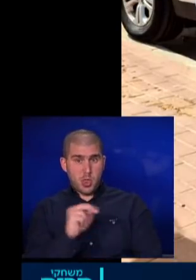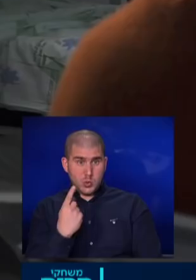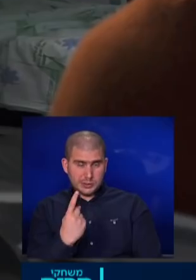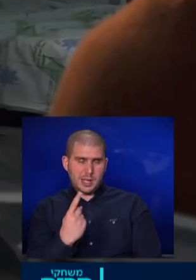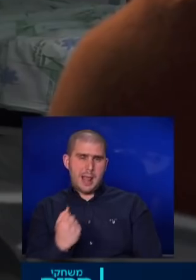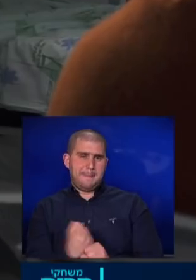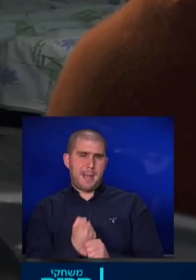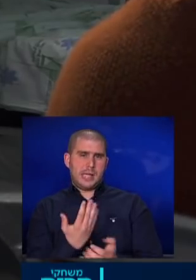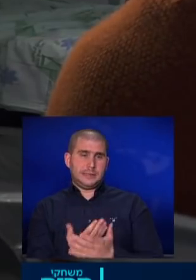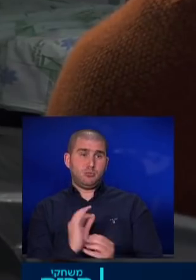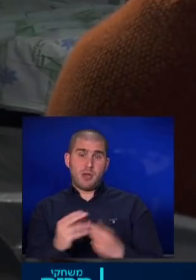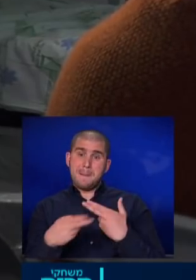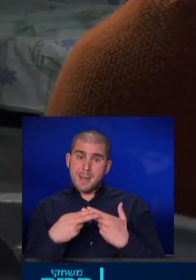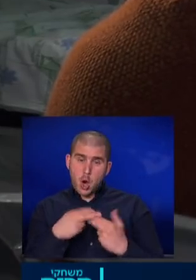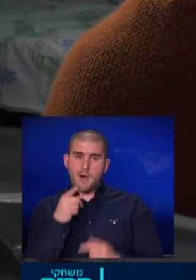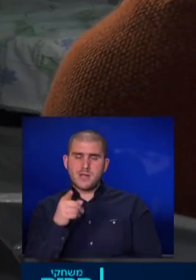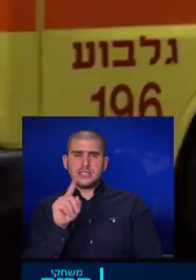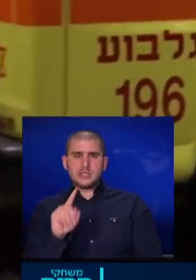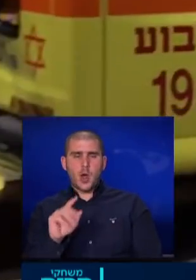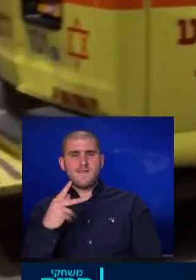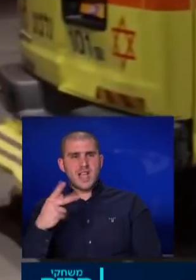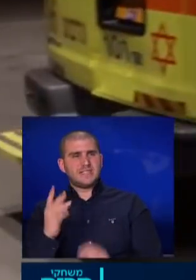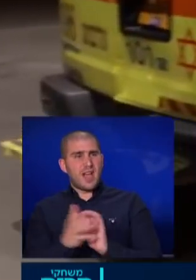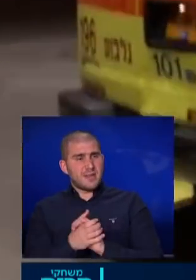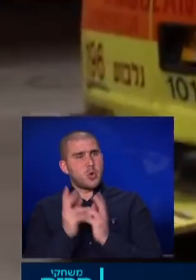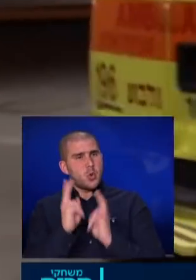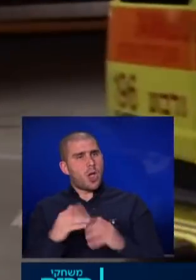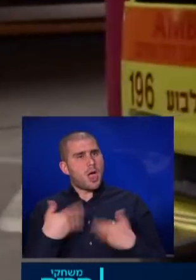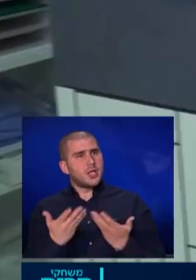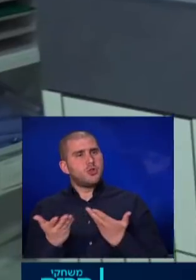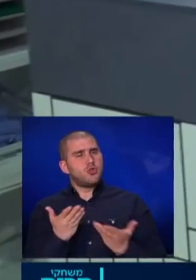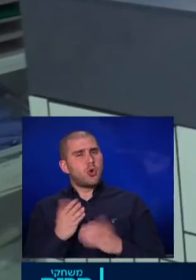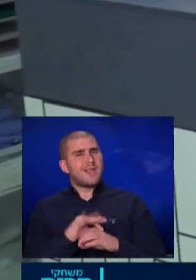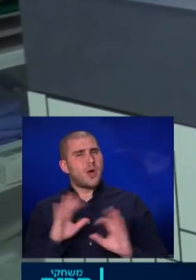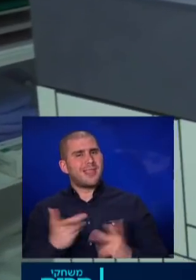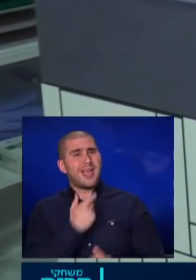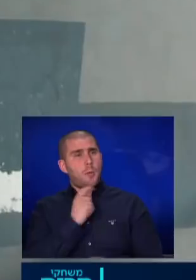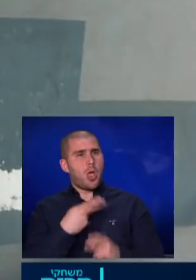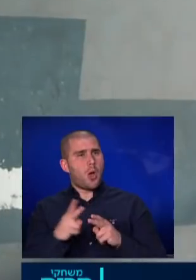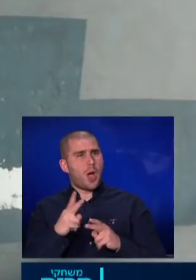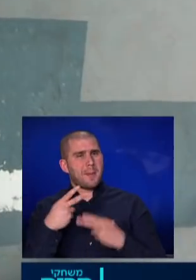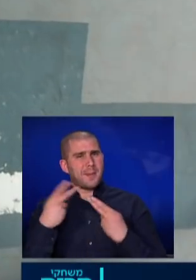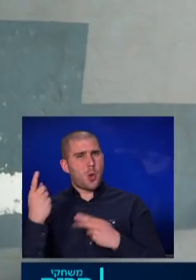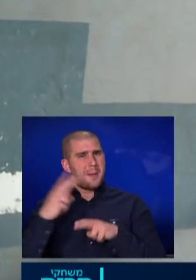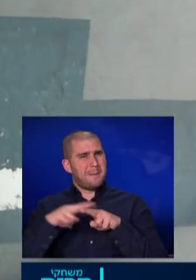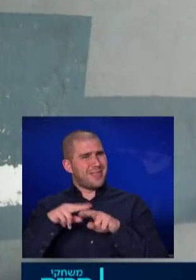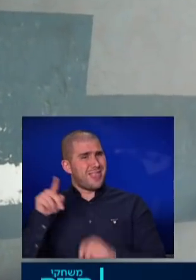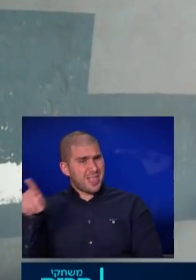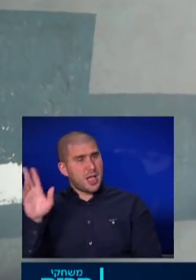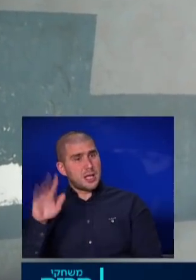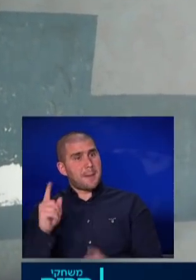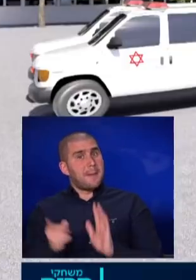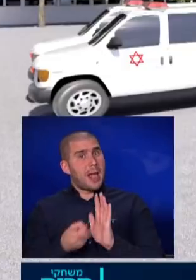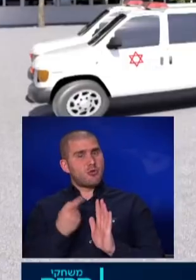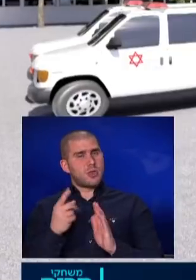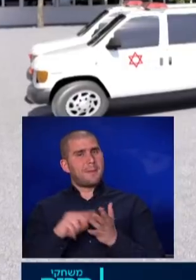על מנת שבקרוב זוהר, פירס וחבריהם יוכלו להעניק שירותי רפואת חירום לא רק מכותלי בית החולים הנתניאטי אלא גם